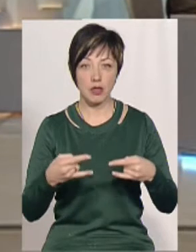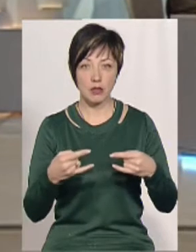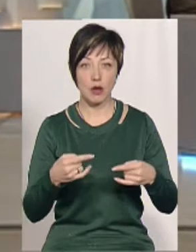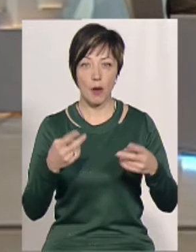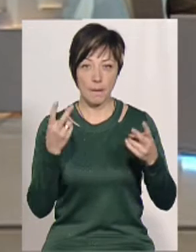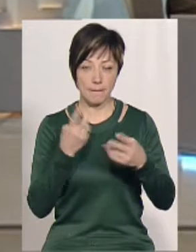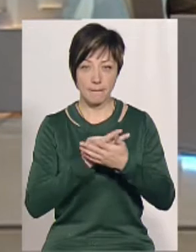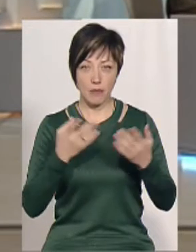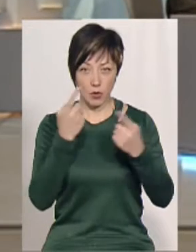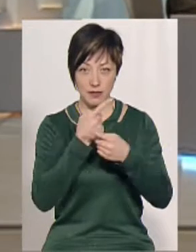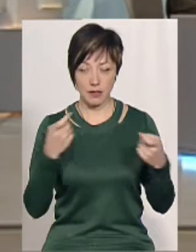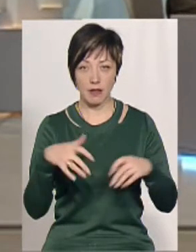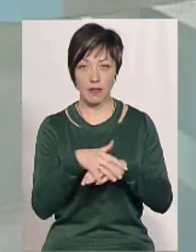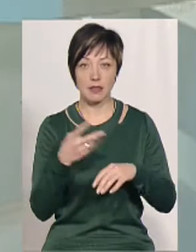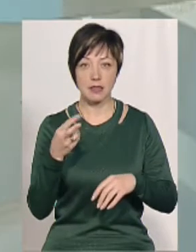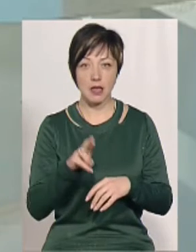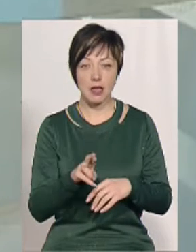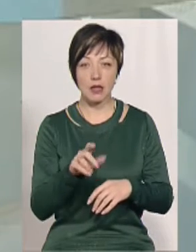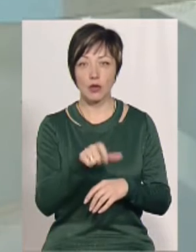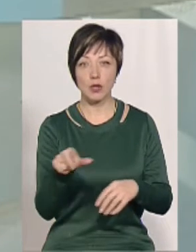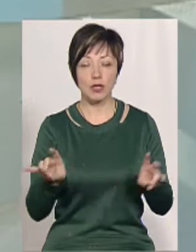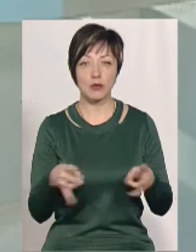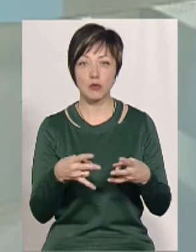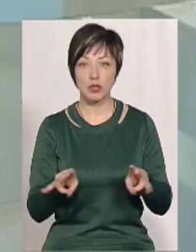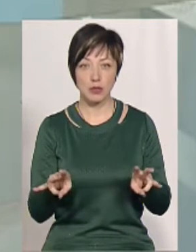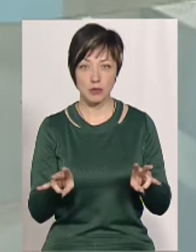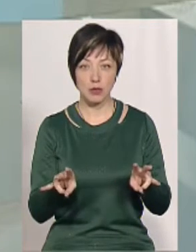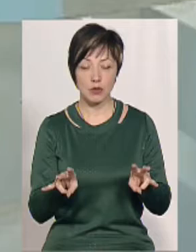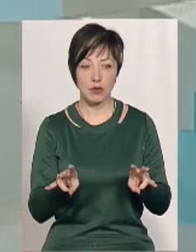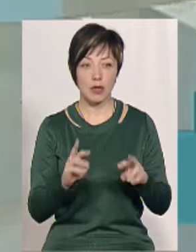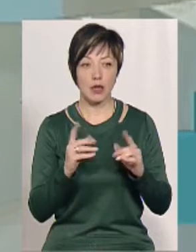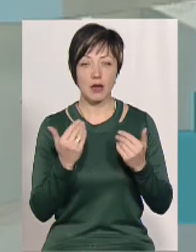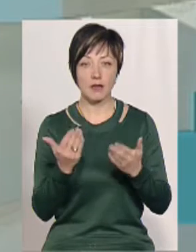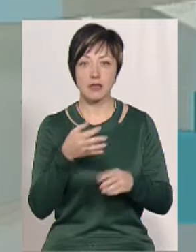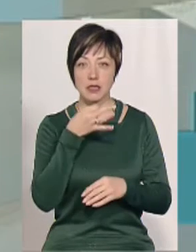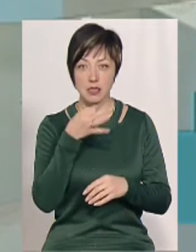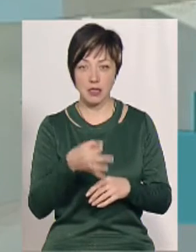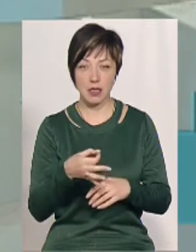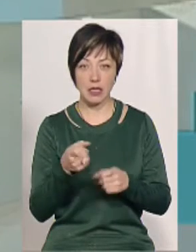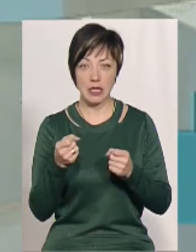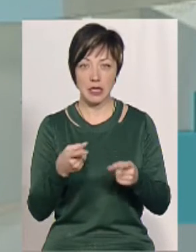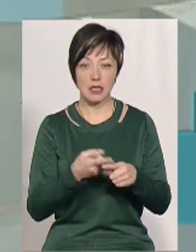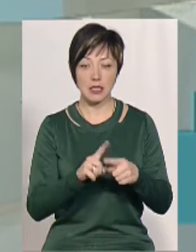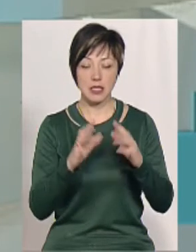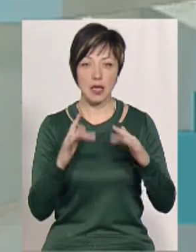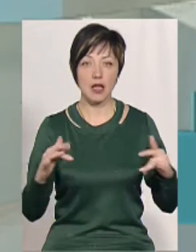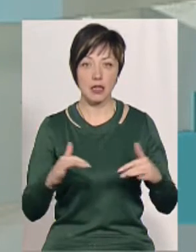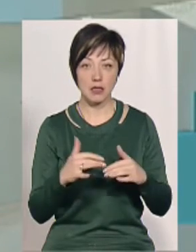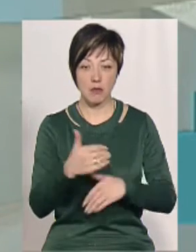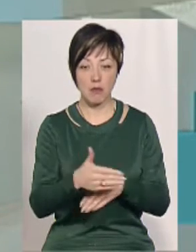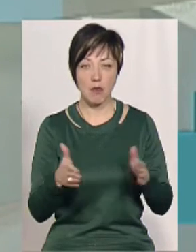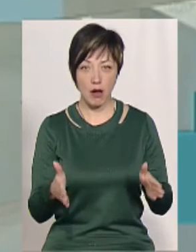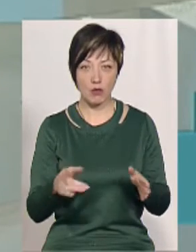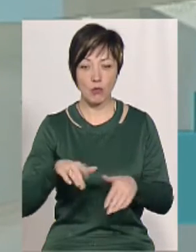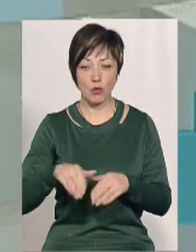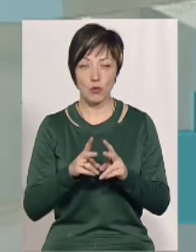просвітити населення, людей, що не потрібно перше, як пані Тетяна сказала, кидати ці ялинки в